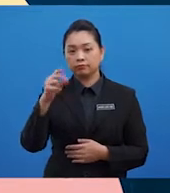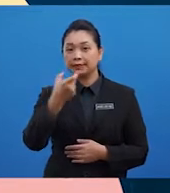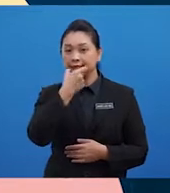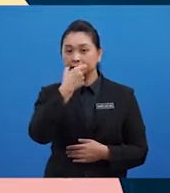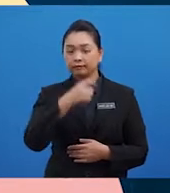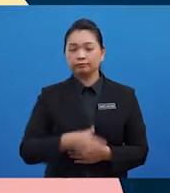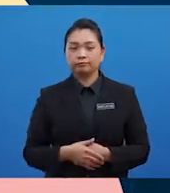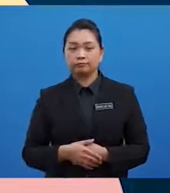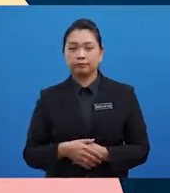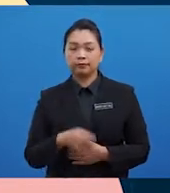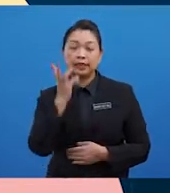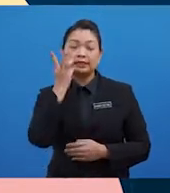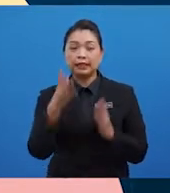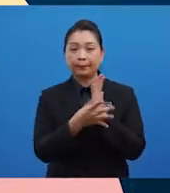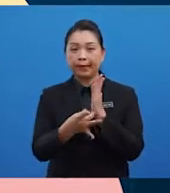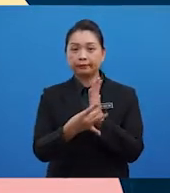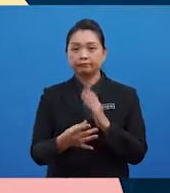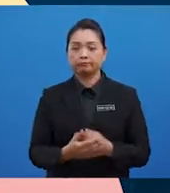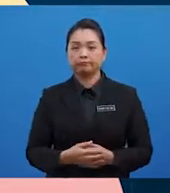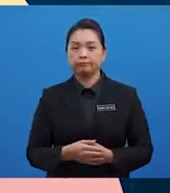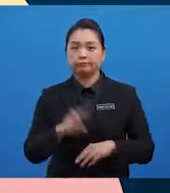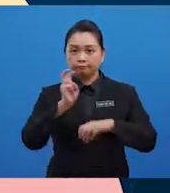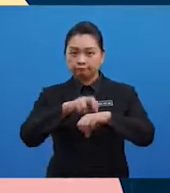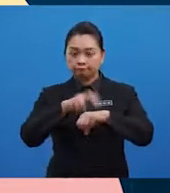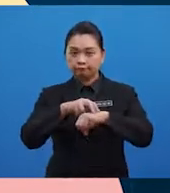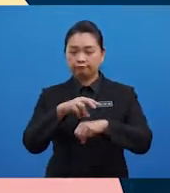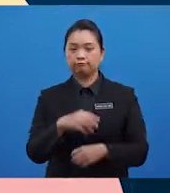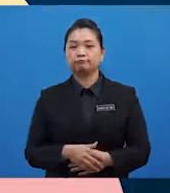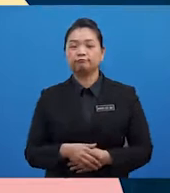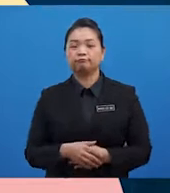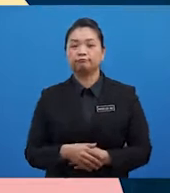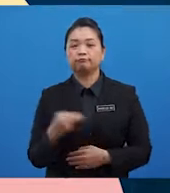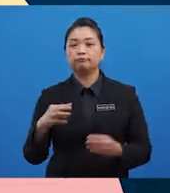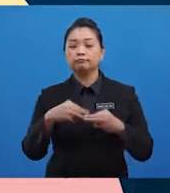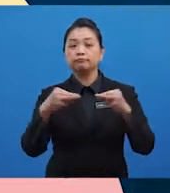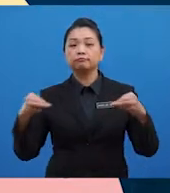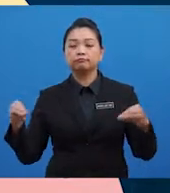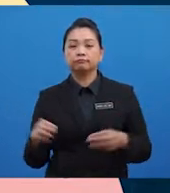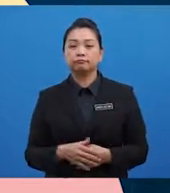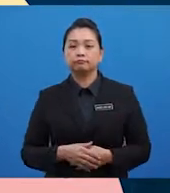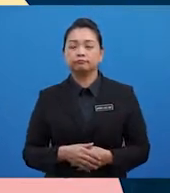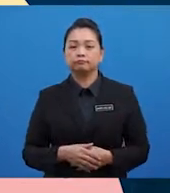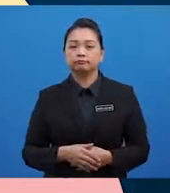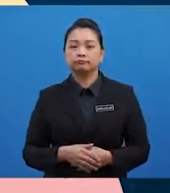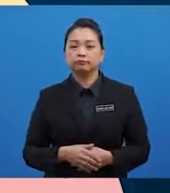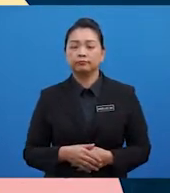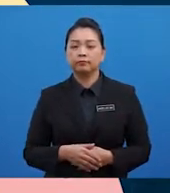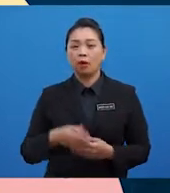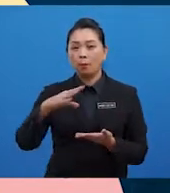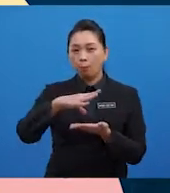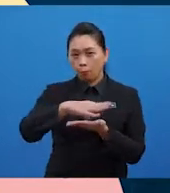biskut, nasi lemak, kentang dan mihun. buah-buahan seperti mangga,